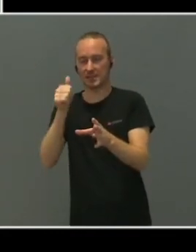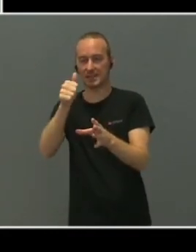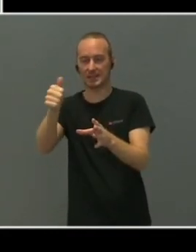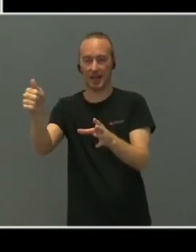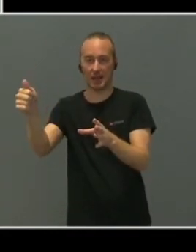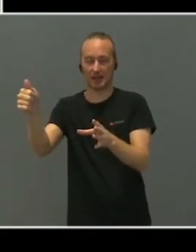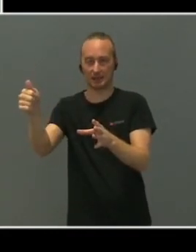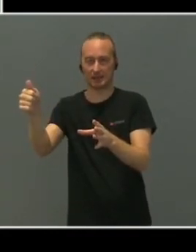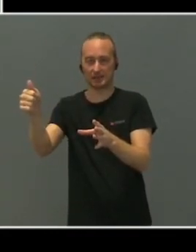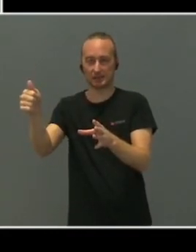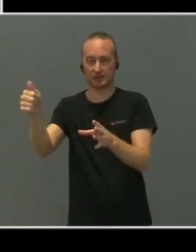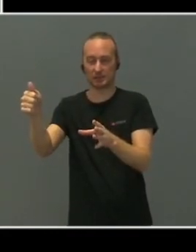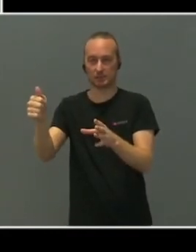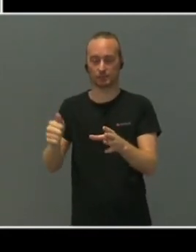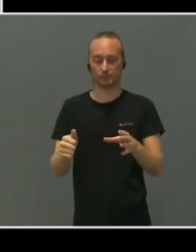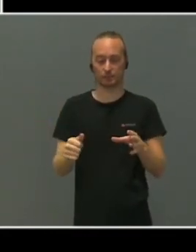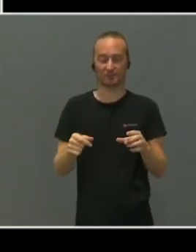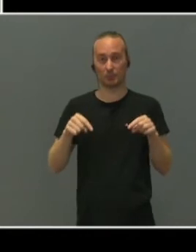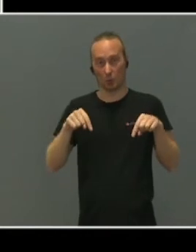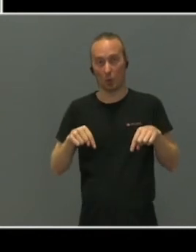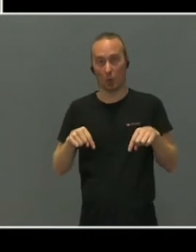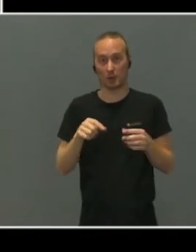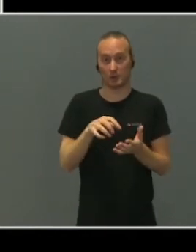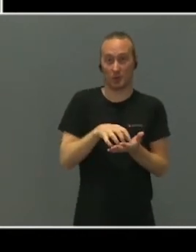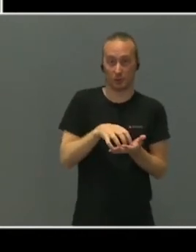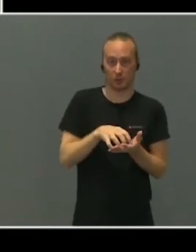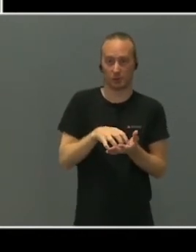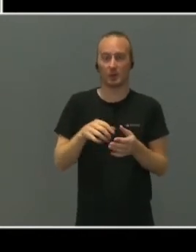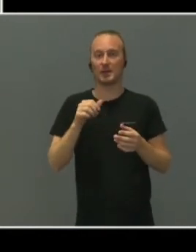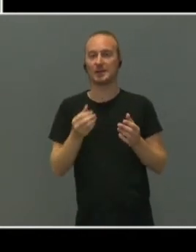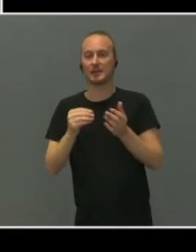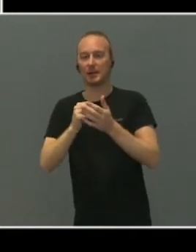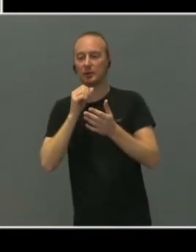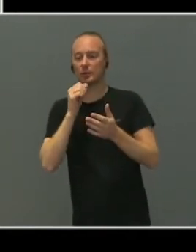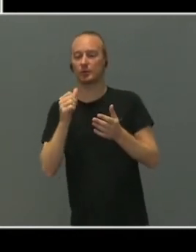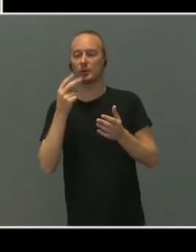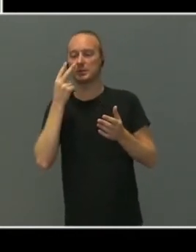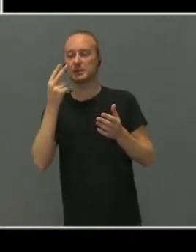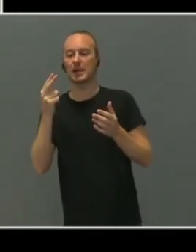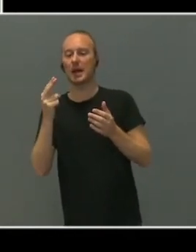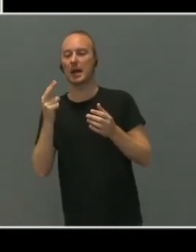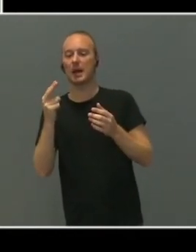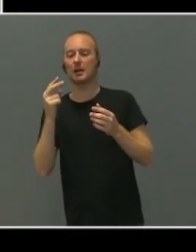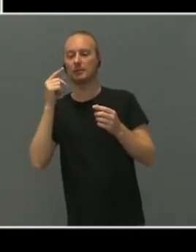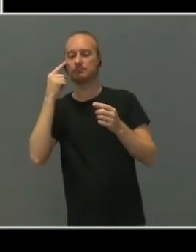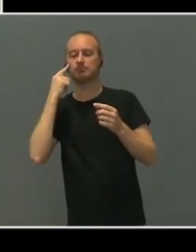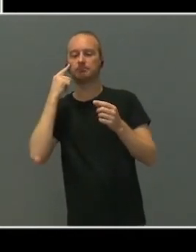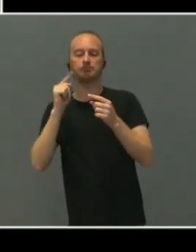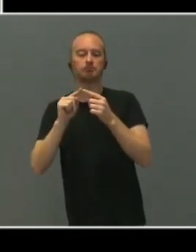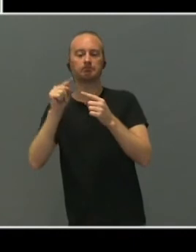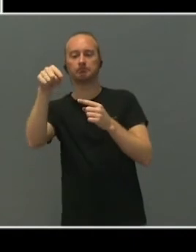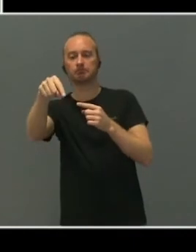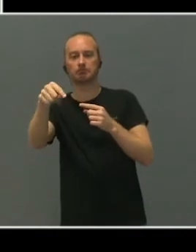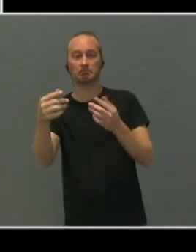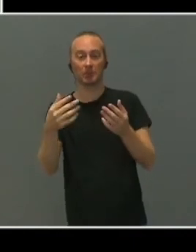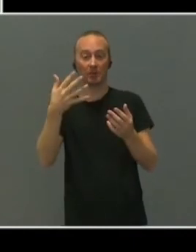Men det er nå som må vi også løfte blikket og se fremover. Hva slags samfunn er det vi skal ut til tjenester for